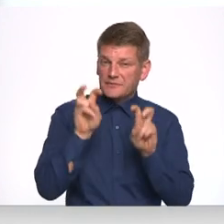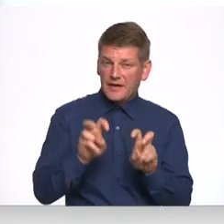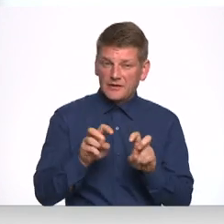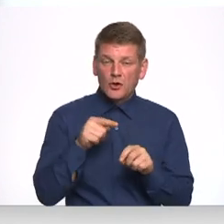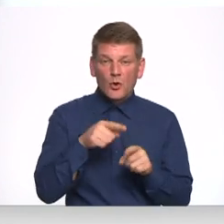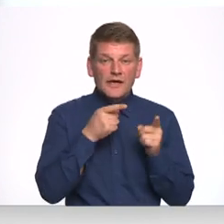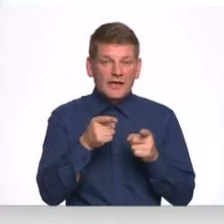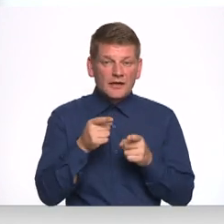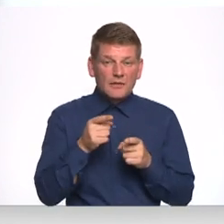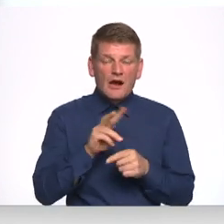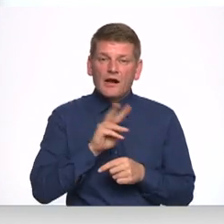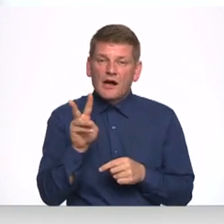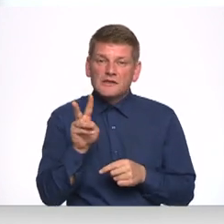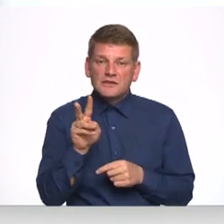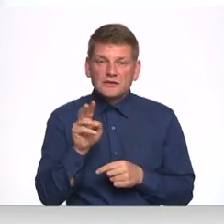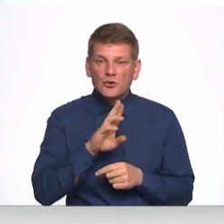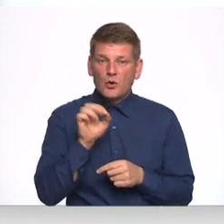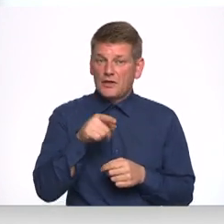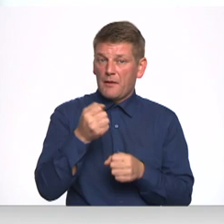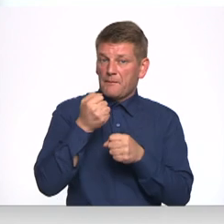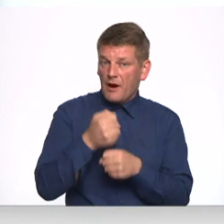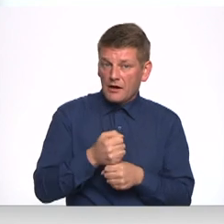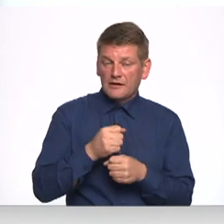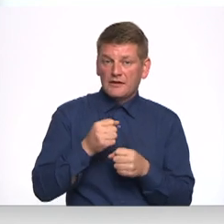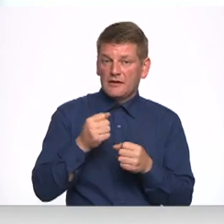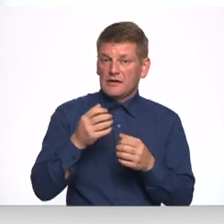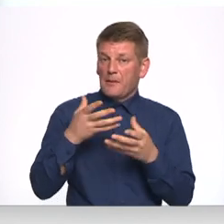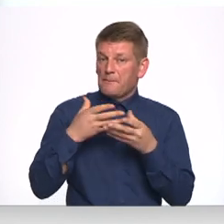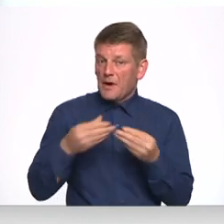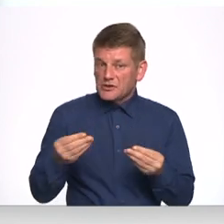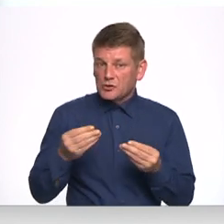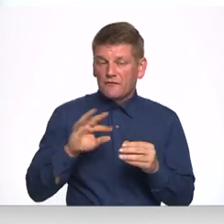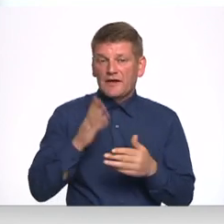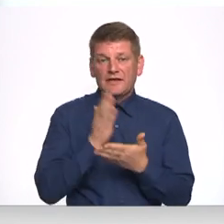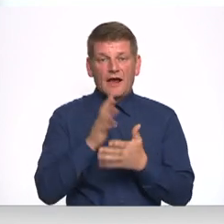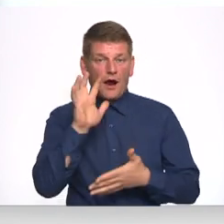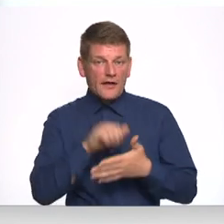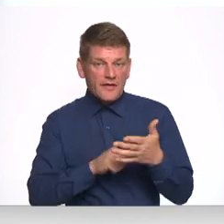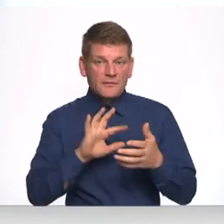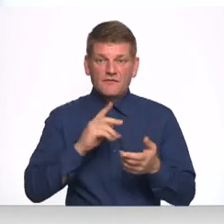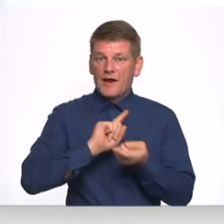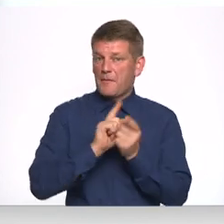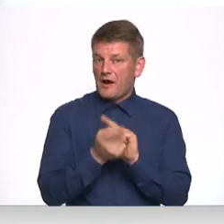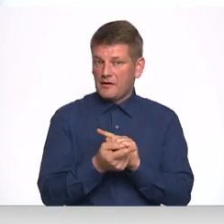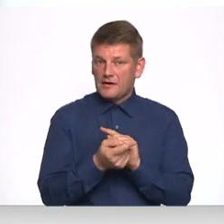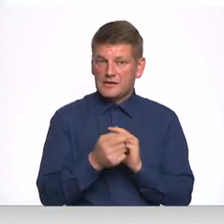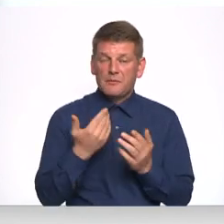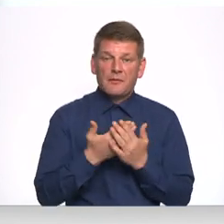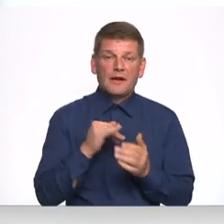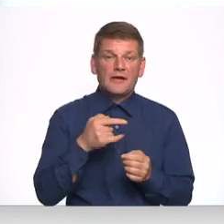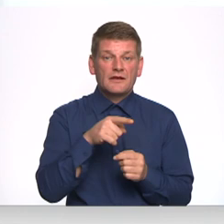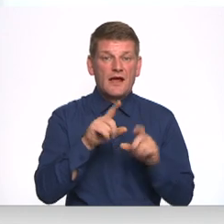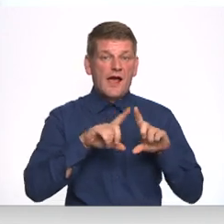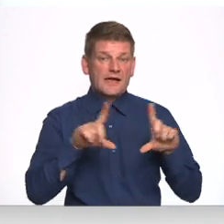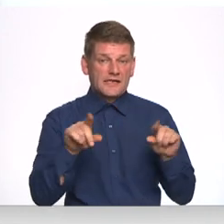ietekmi, kas tad no tā pagasta vai no pazūda vai tiek atņemts vai mainās, ja piemēram tā iestādē